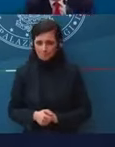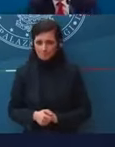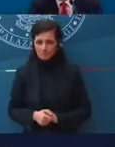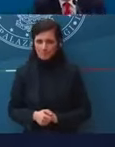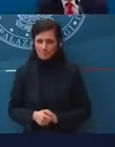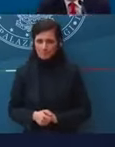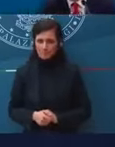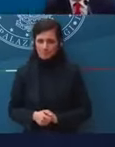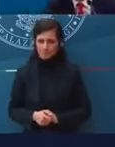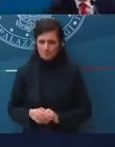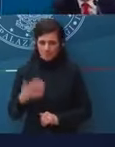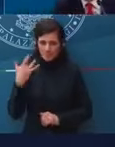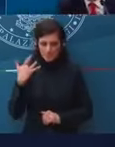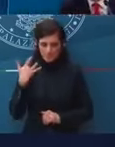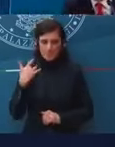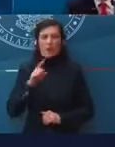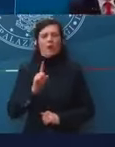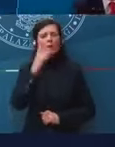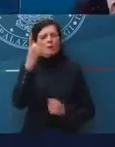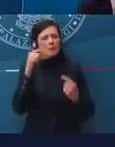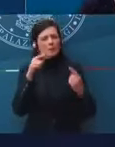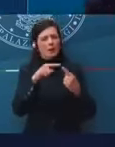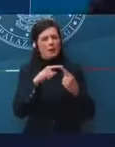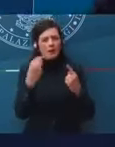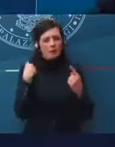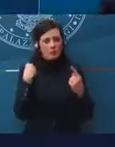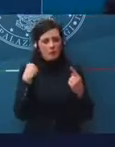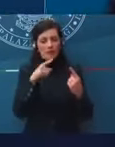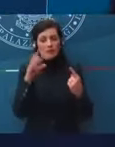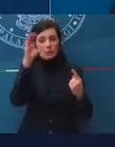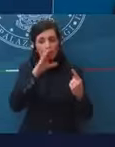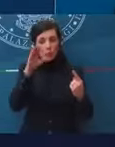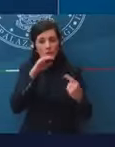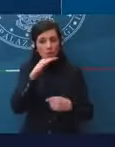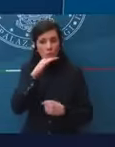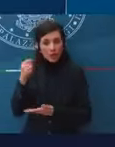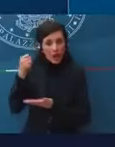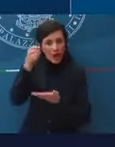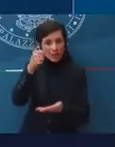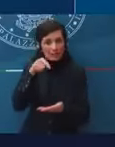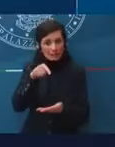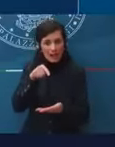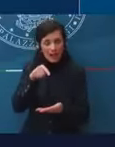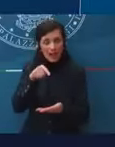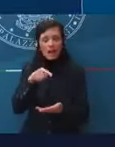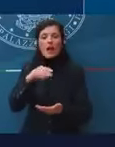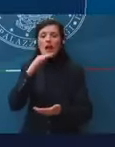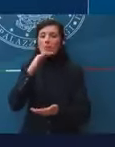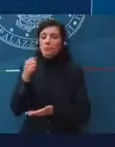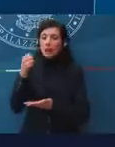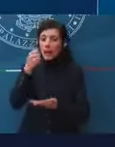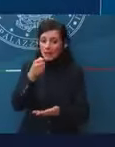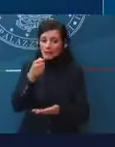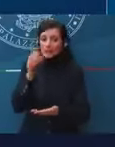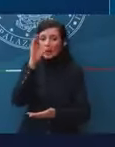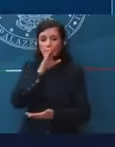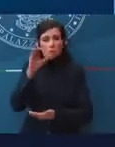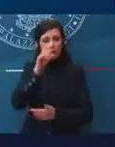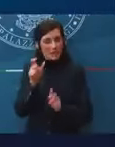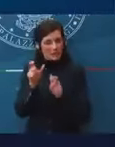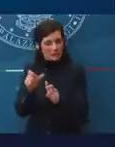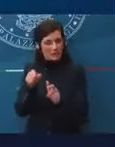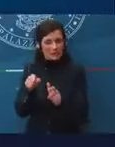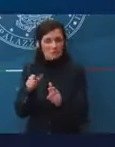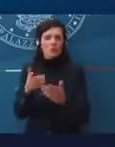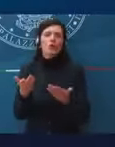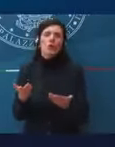Dunque, la prima domanda era, basteranno gli stanziamenti per il turismo? Io